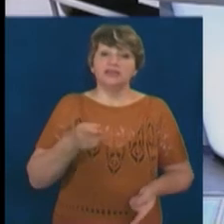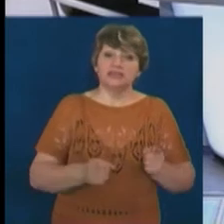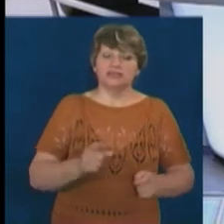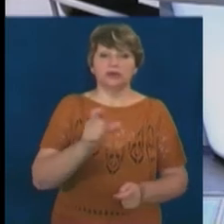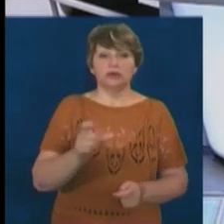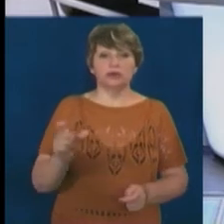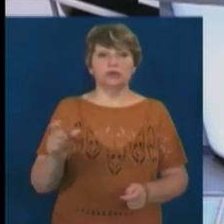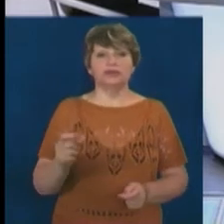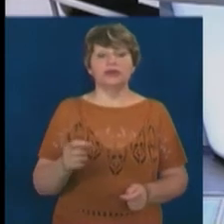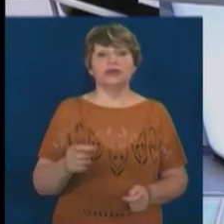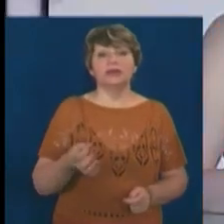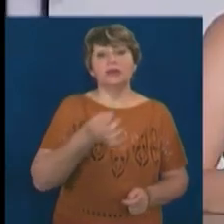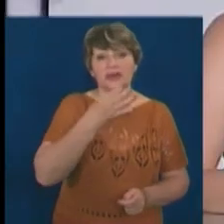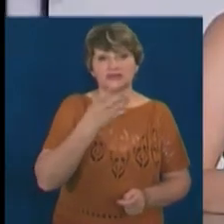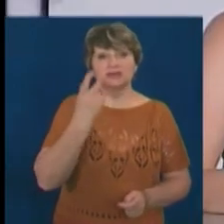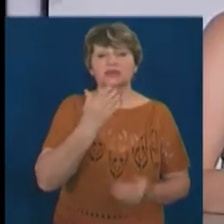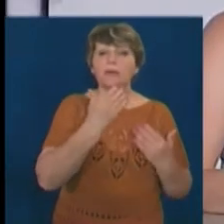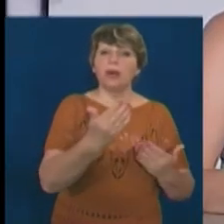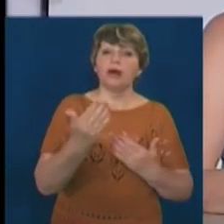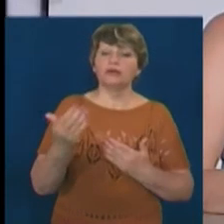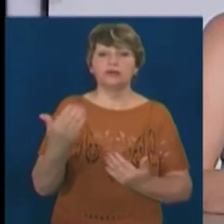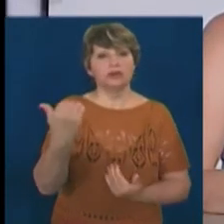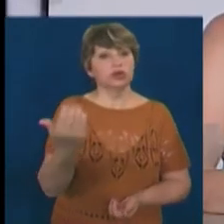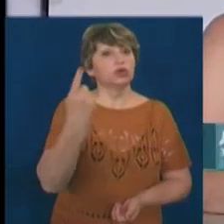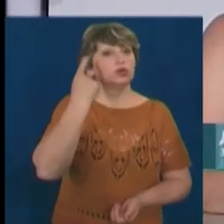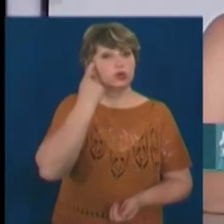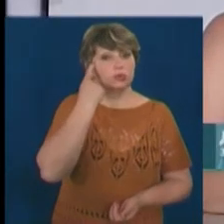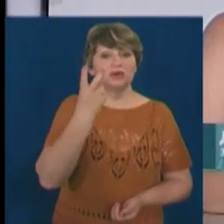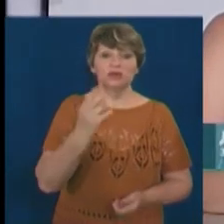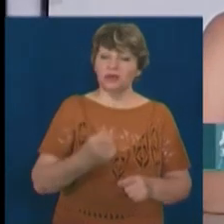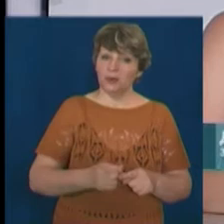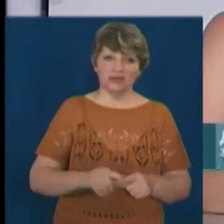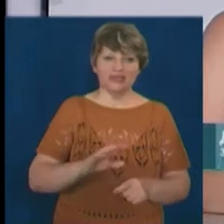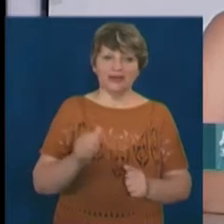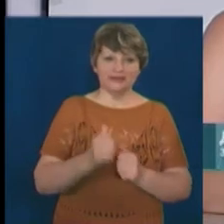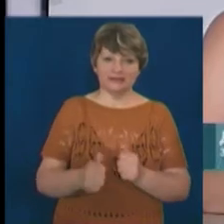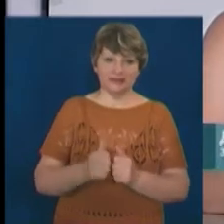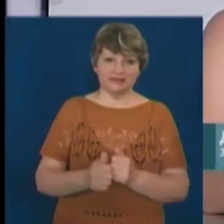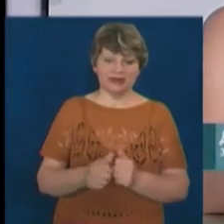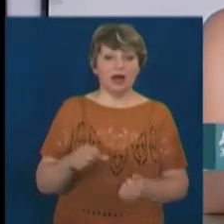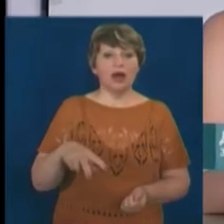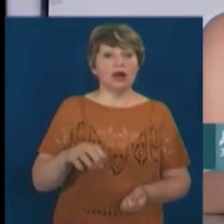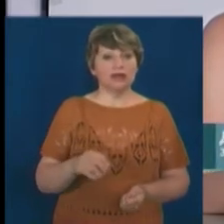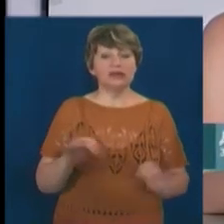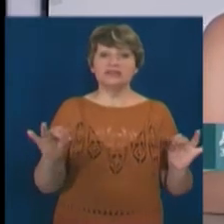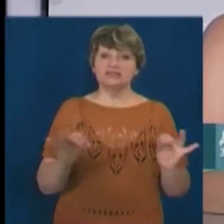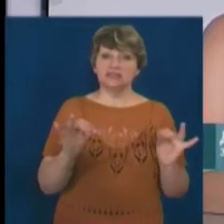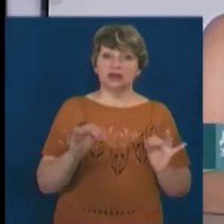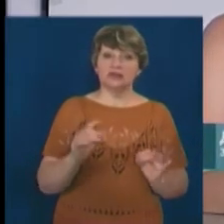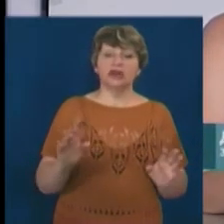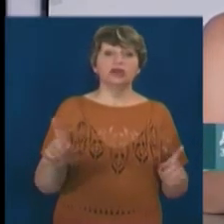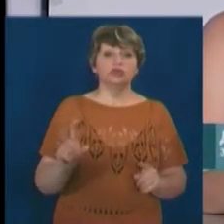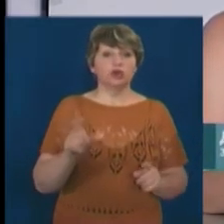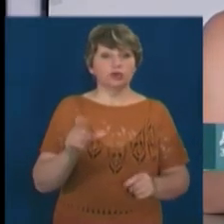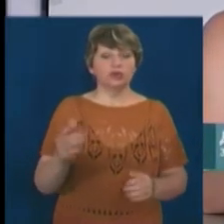коли питають їхню думку. Зараз це, на жаль, відбувається не так часто, як хотілося б, але цікаво, що люди, які живуть в навколишніх